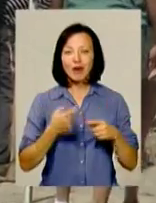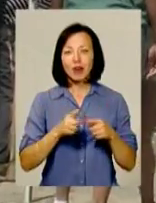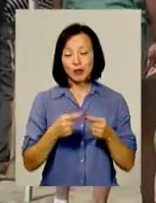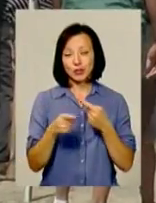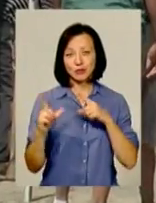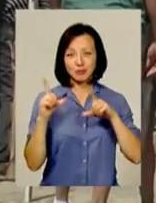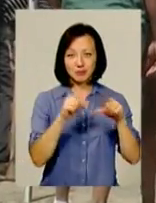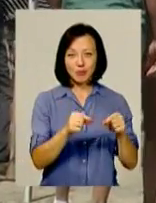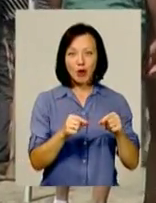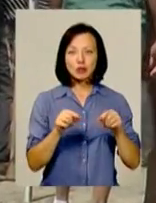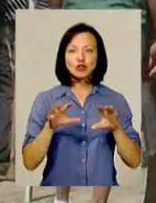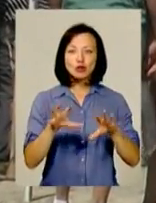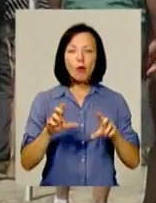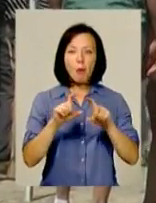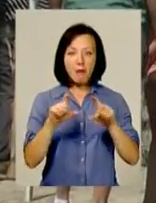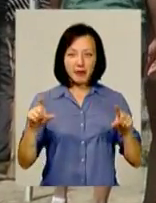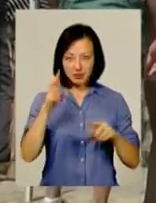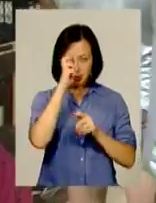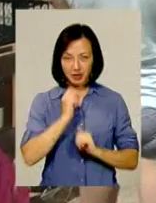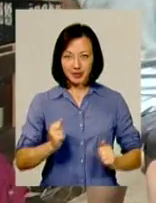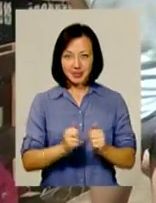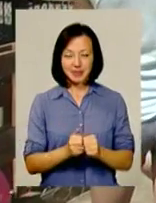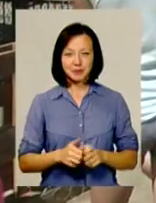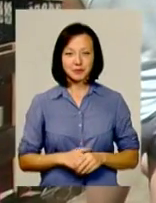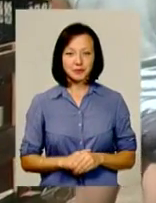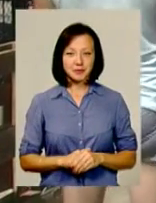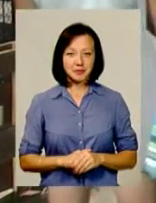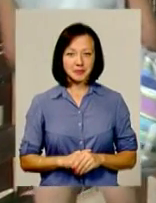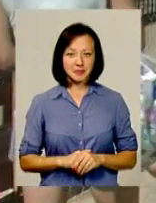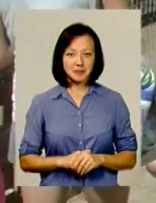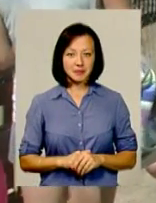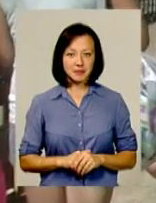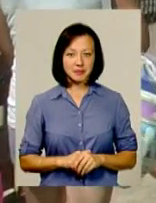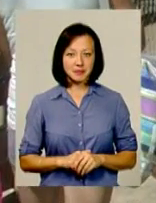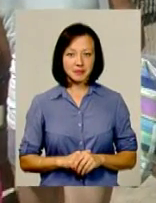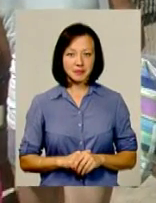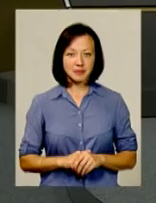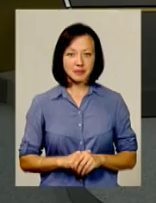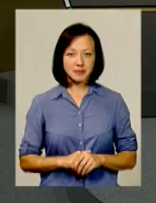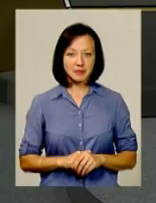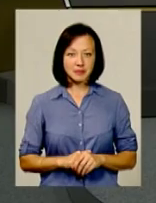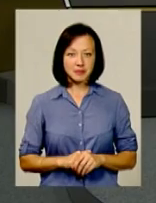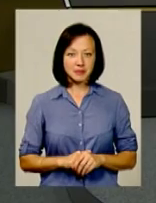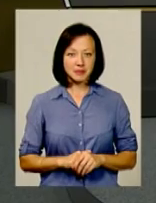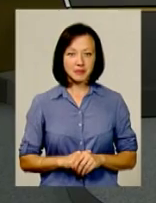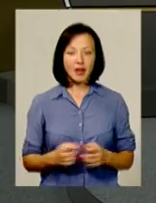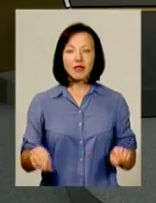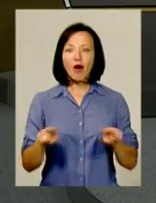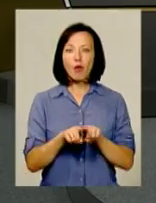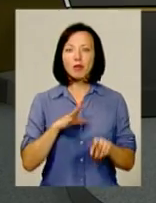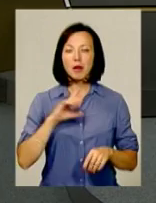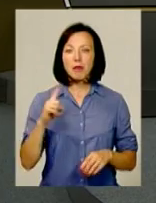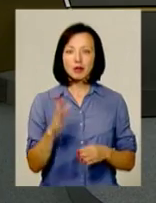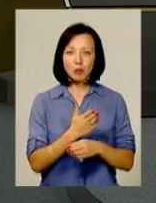зоопарки країни. Світлана Русіна, Дем'ян Цегольник, Іван Мовчан для інформаційного випуску. Саме такою була